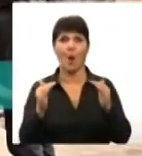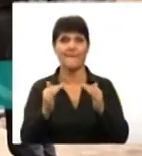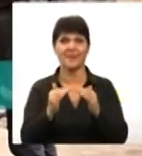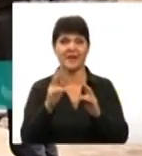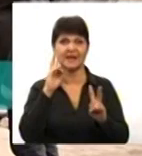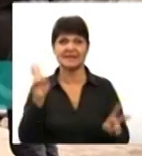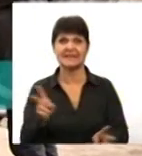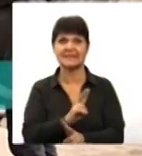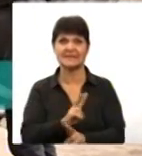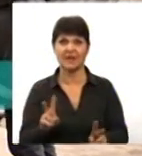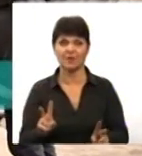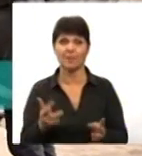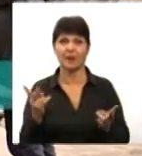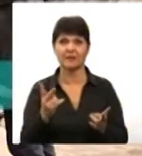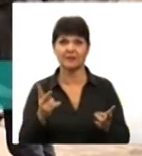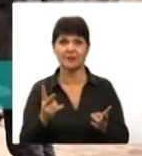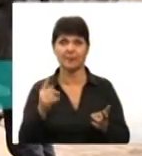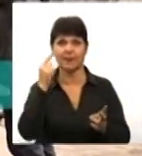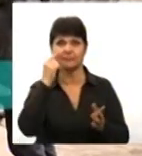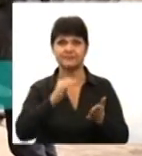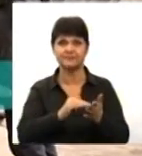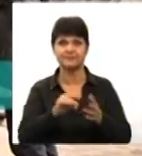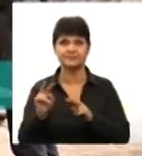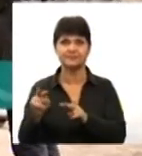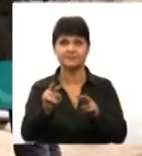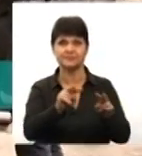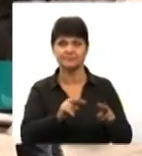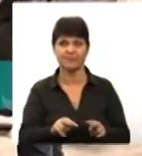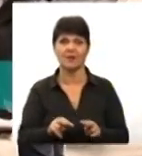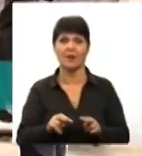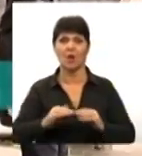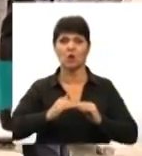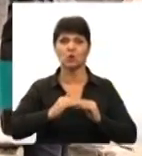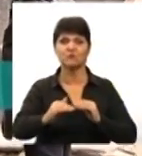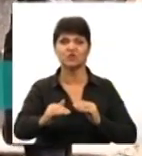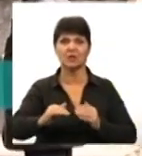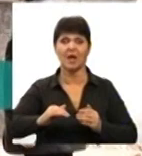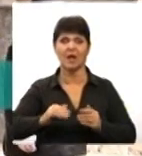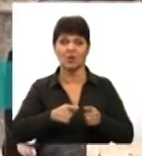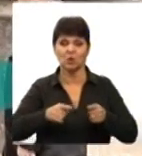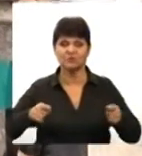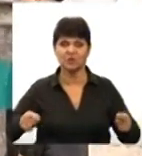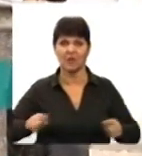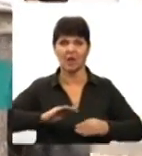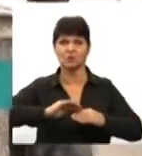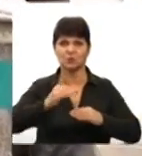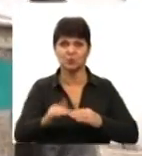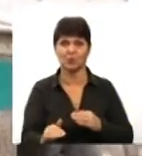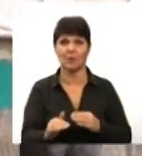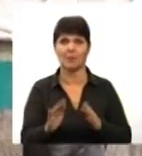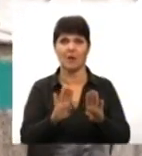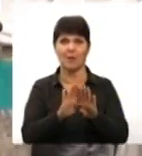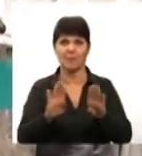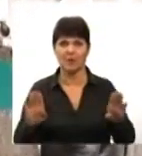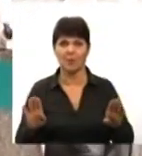обдивитися, тобто тростю. Ти дивишся довжину ступінки, потім дивишся пройом. Приблизно вичисляєш,